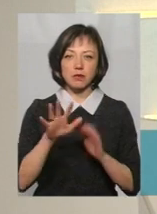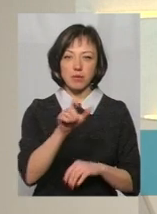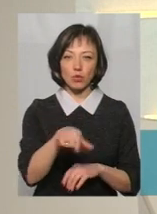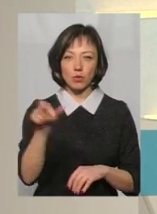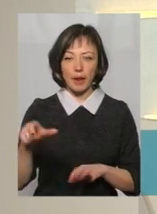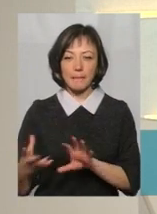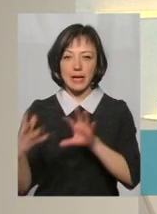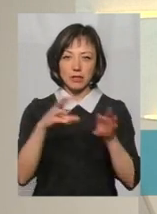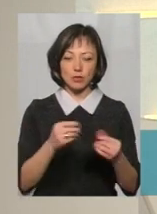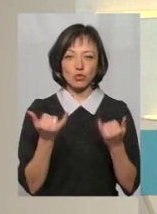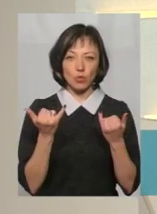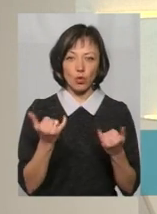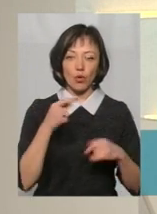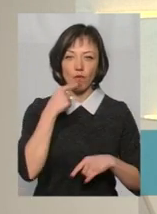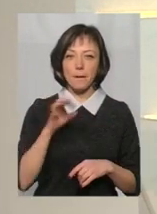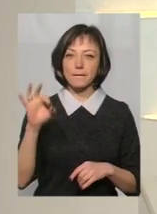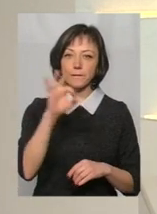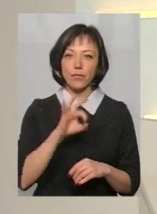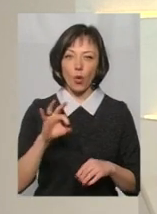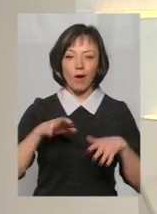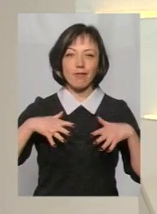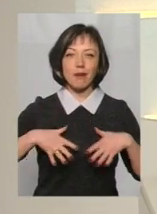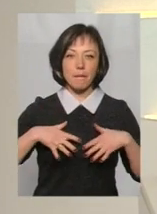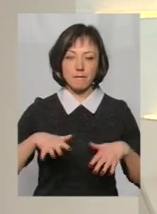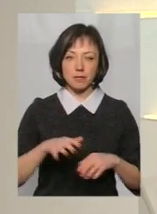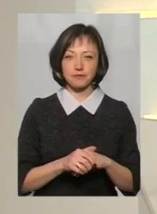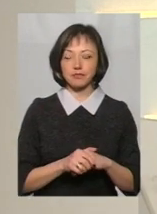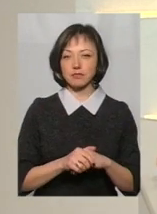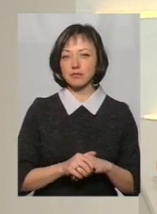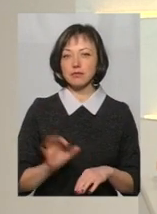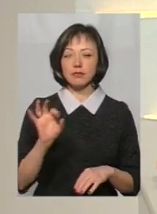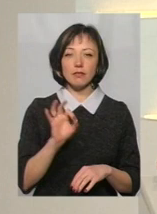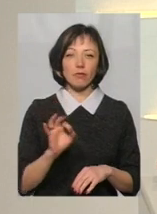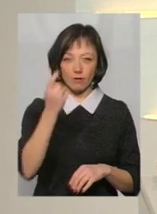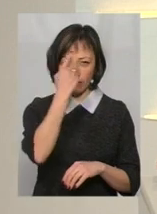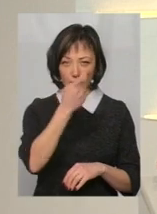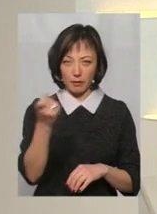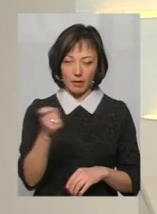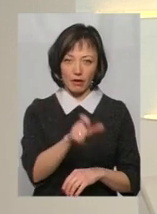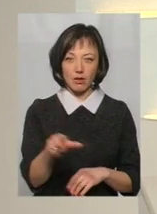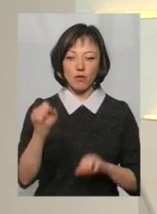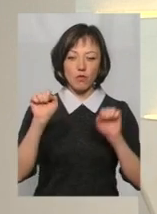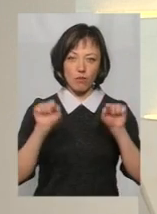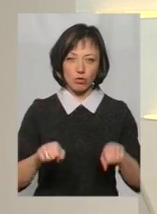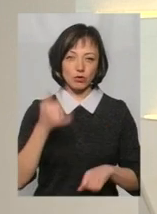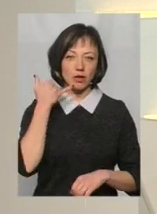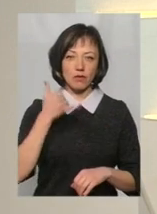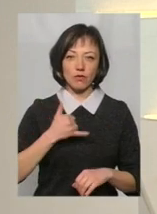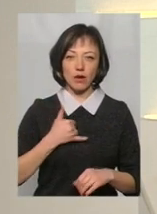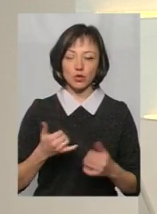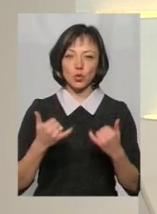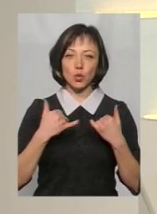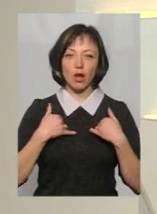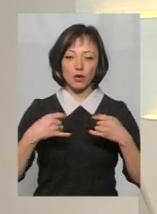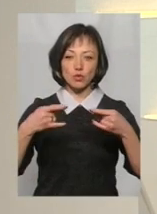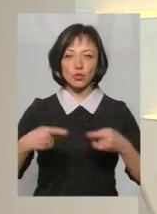Тож, сьогодні ми говоримо про Крим. Ну і, власне, нагадаю нашим глядачам, що ви можете телефонувати до нас в студію,